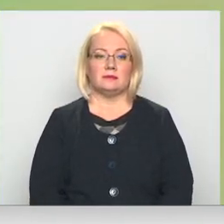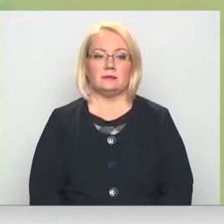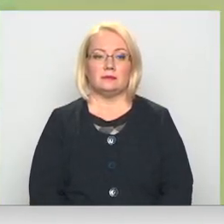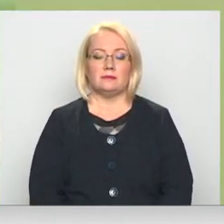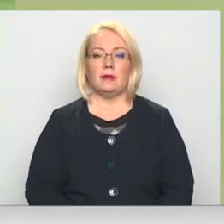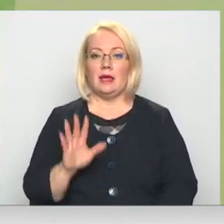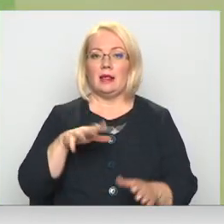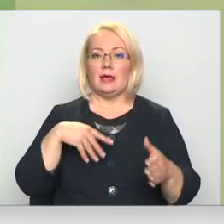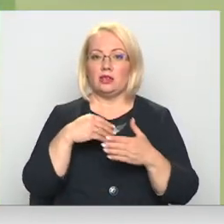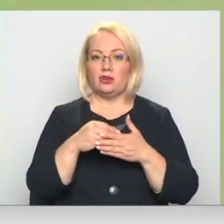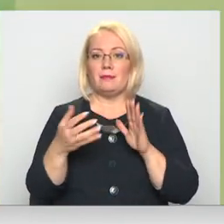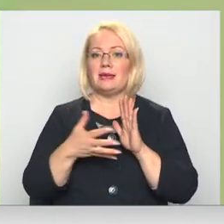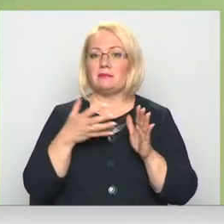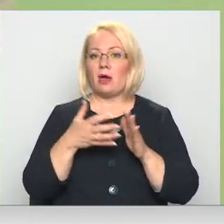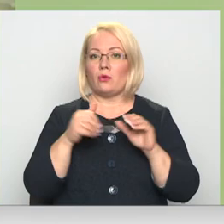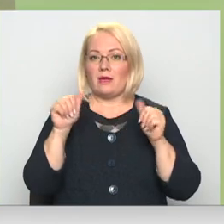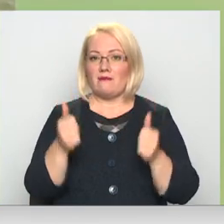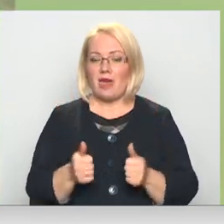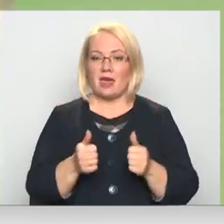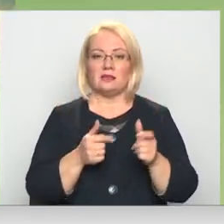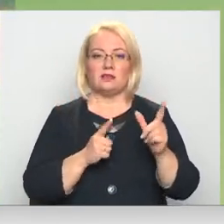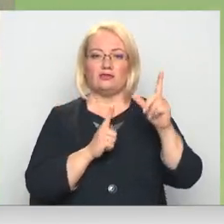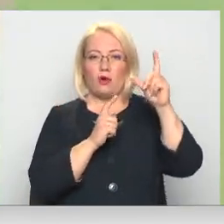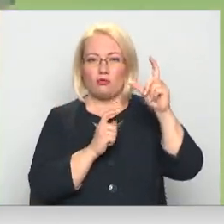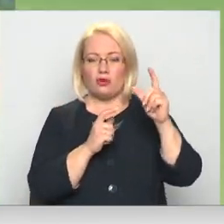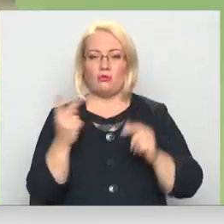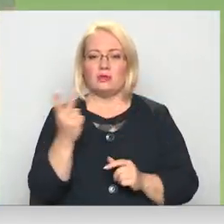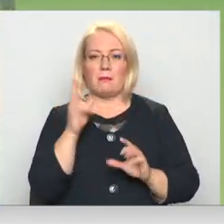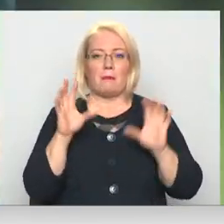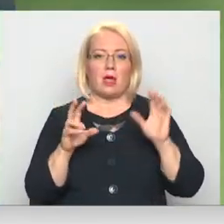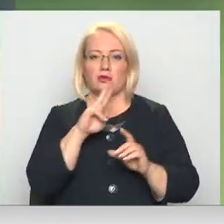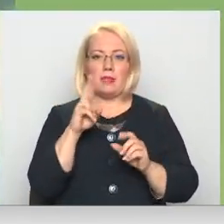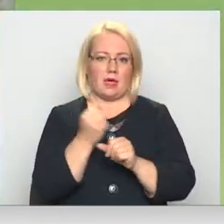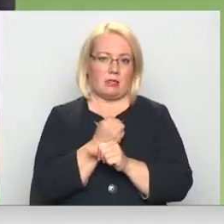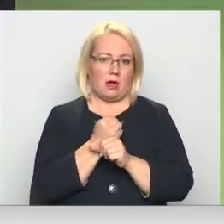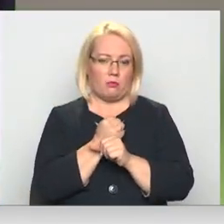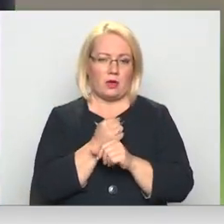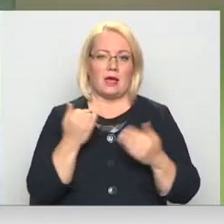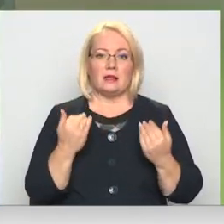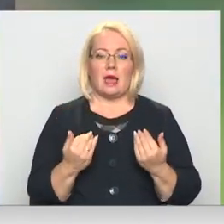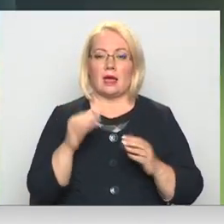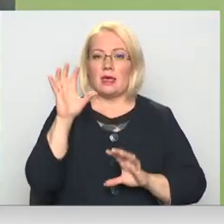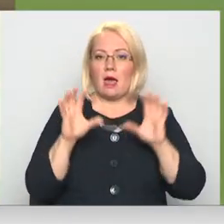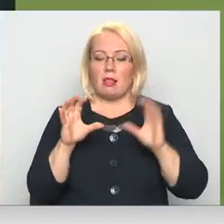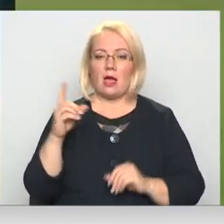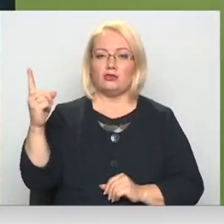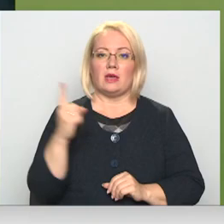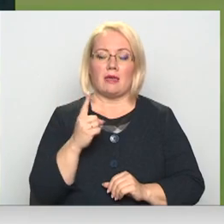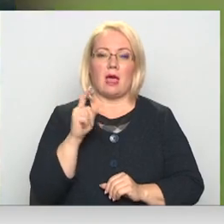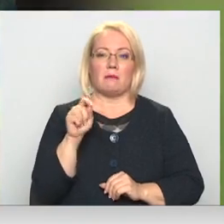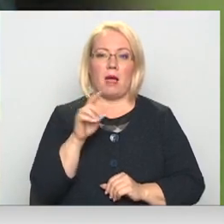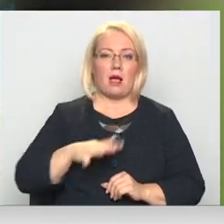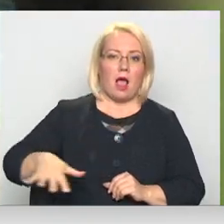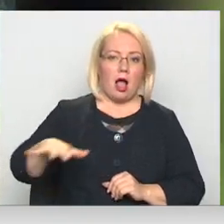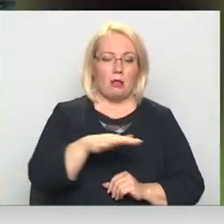Līdz šim izmantotā metode šaušana gaisā uz abiem lāčiem neiedarbojās. Tagad, ja lāči ienāks pagalmos, tos